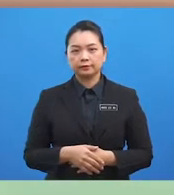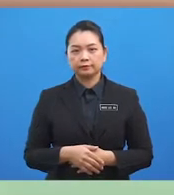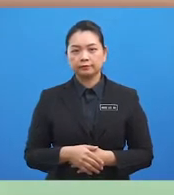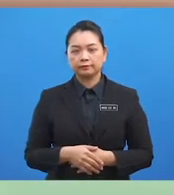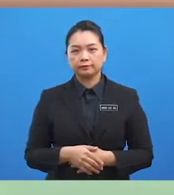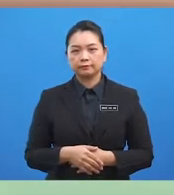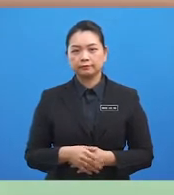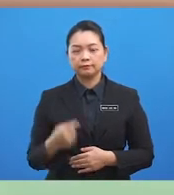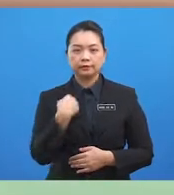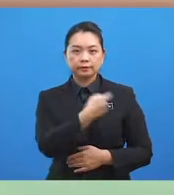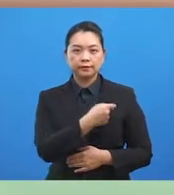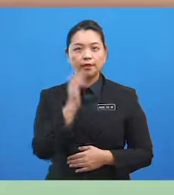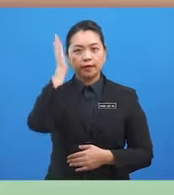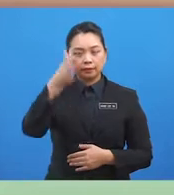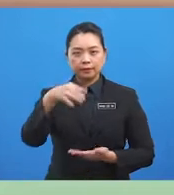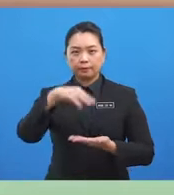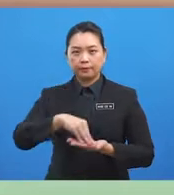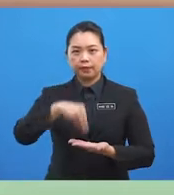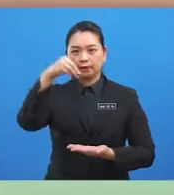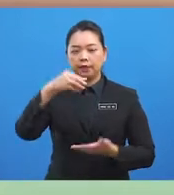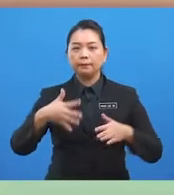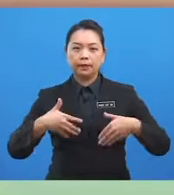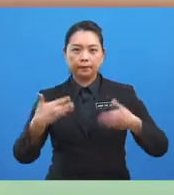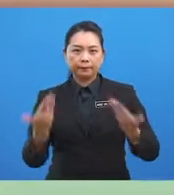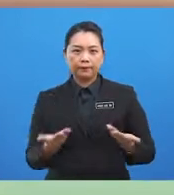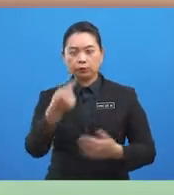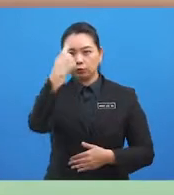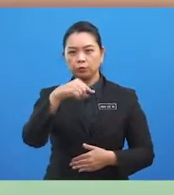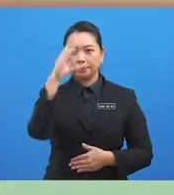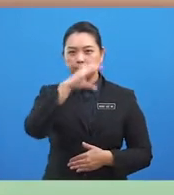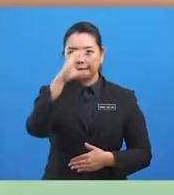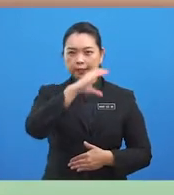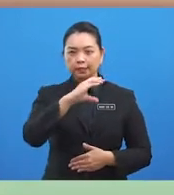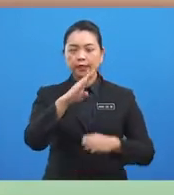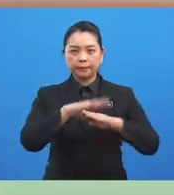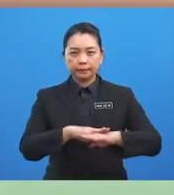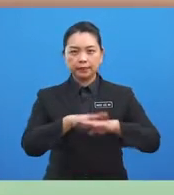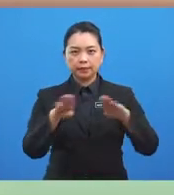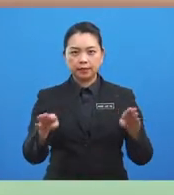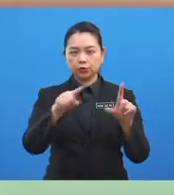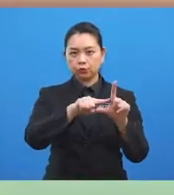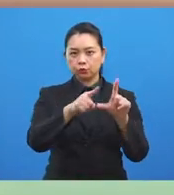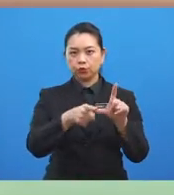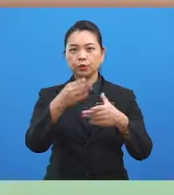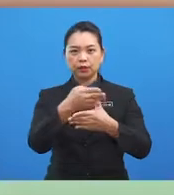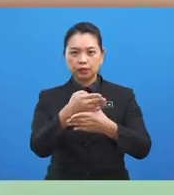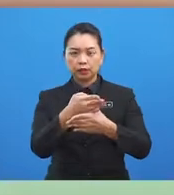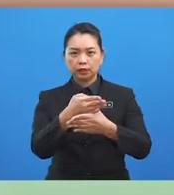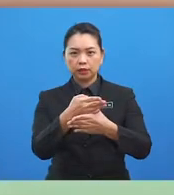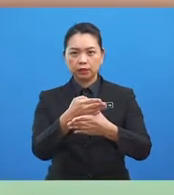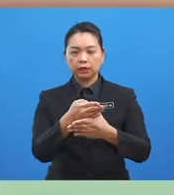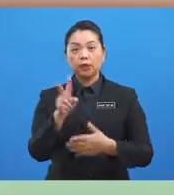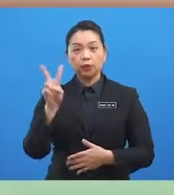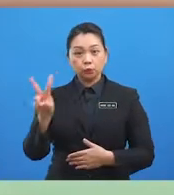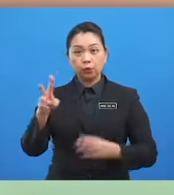seterusnya, kita akan mempelajari bagaimana untuk mencari beza sudut di antara